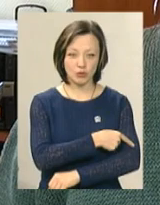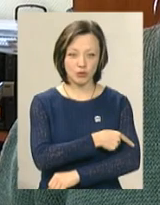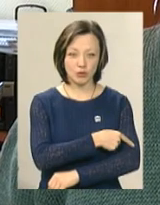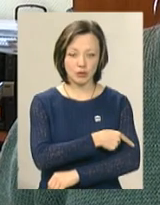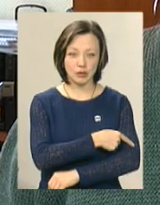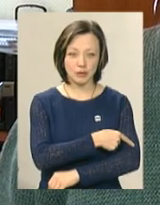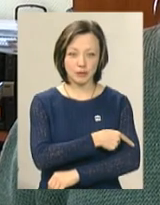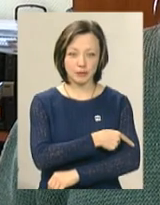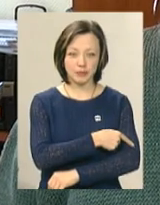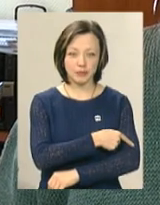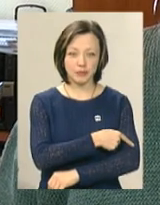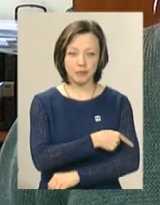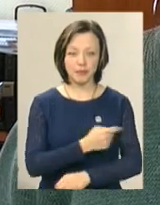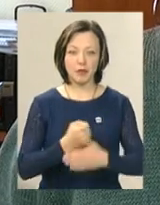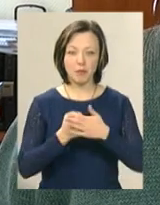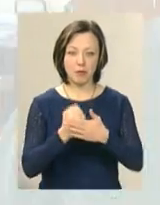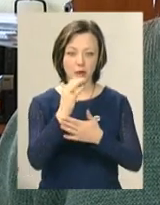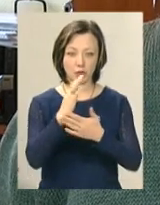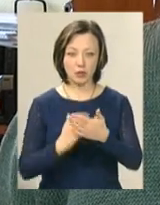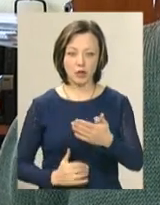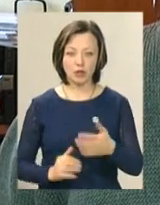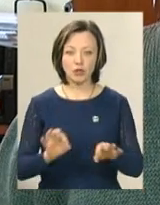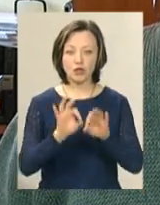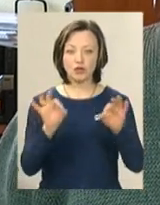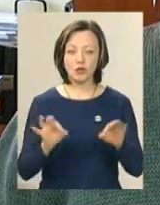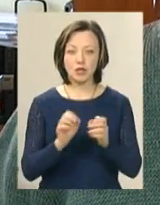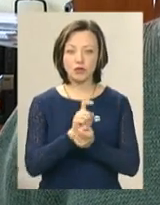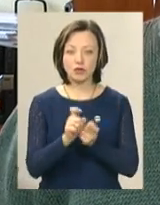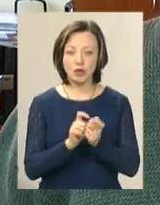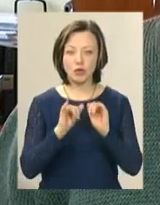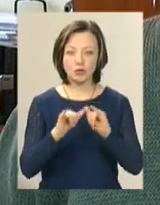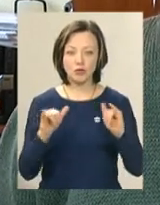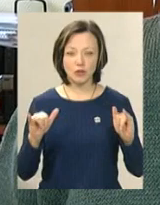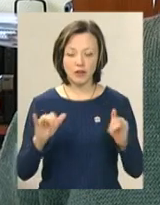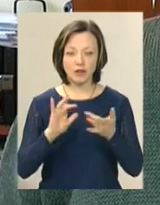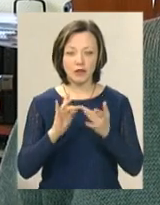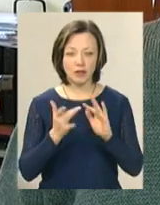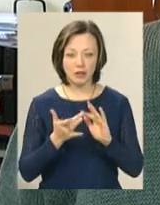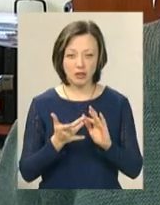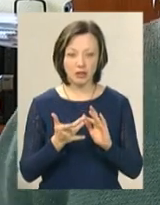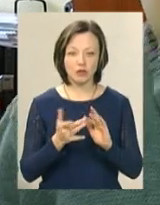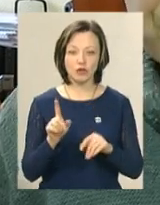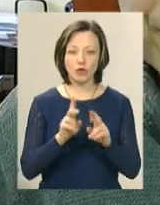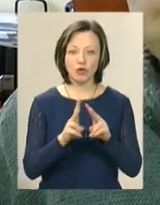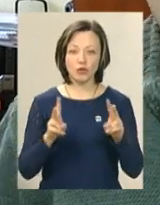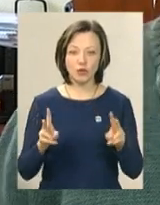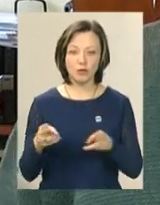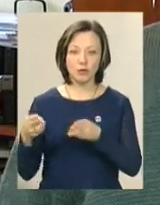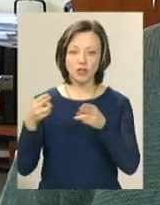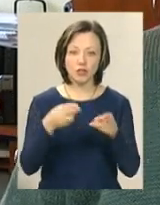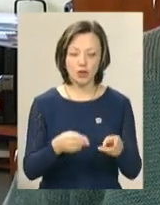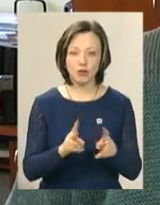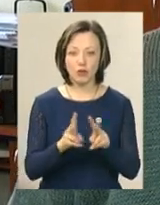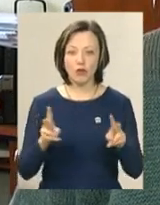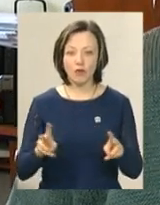базою даних. Жодні ті чутки, які розповсюджуються соціальними мережами, що хтось там приїжджав,